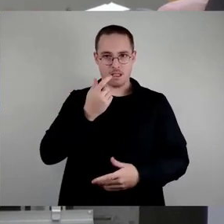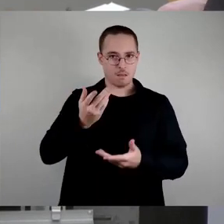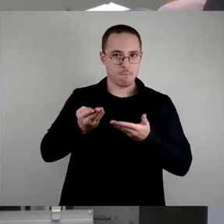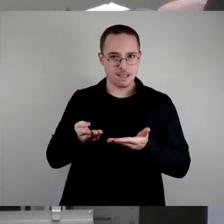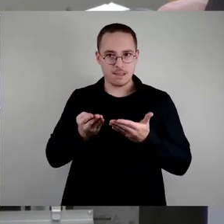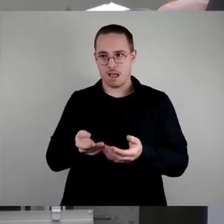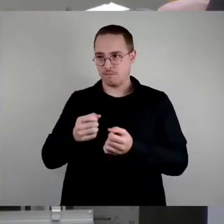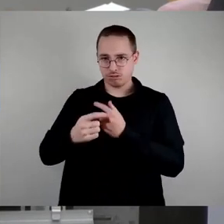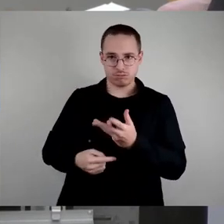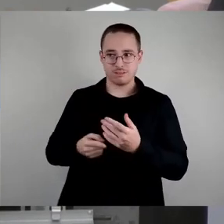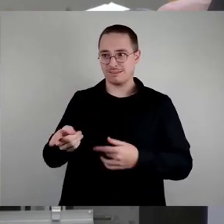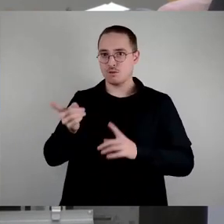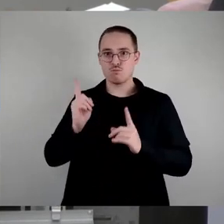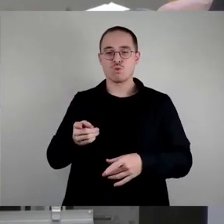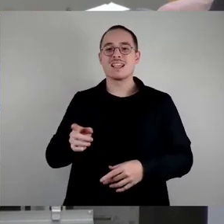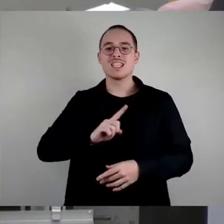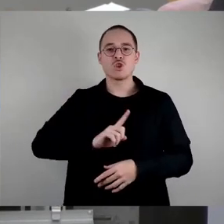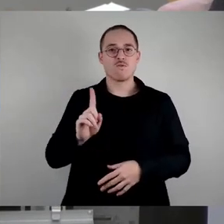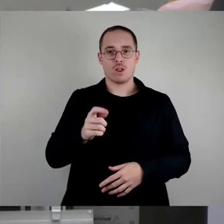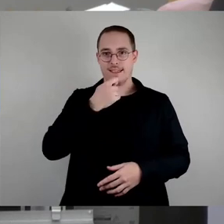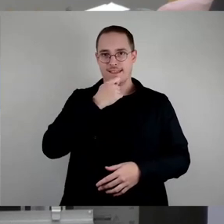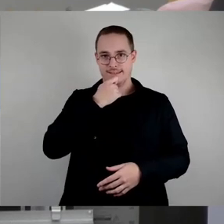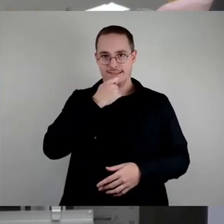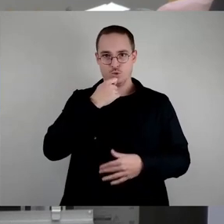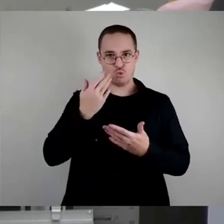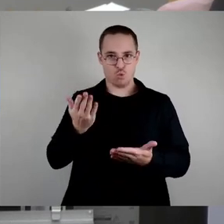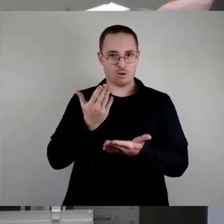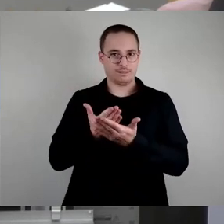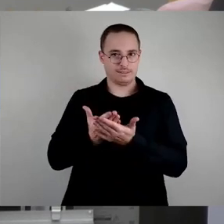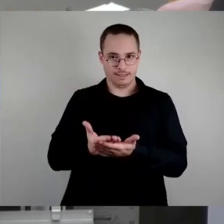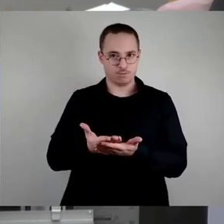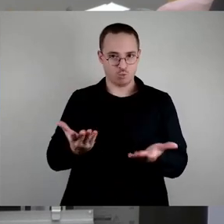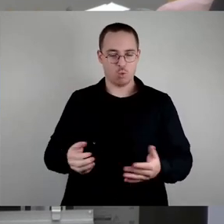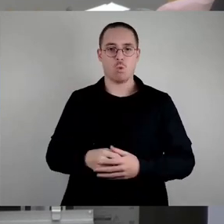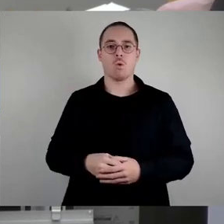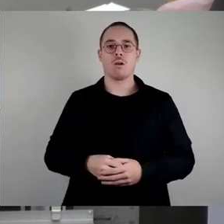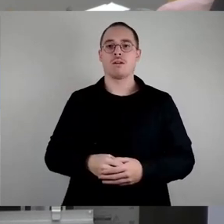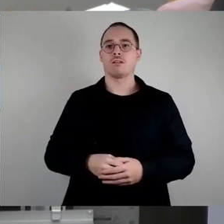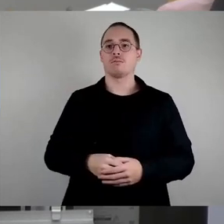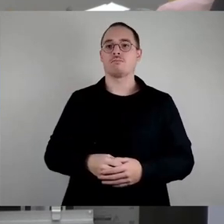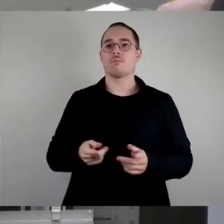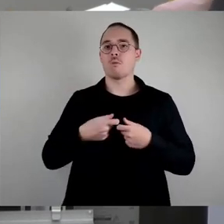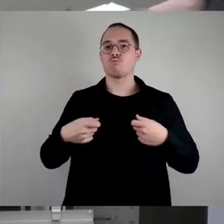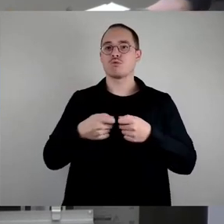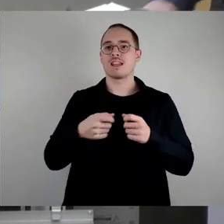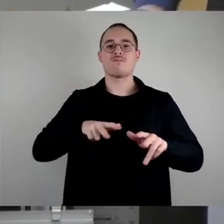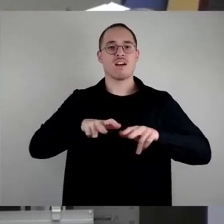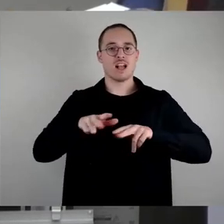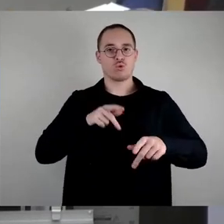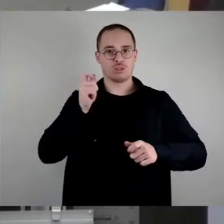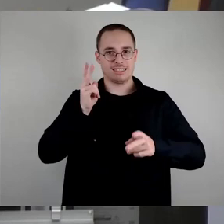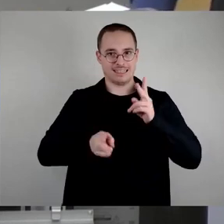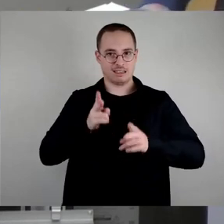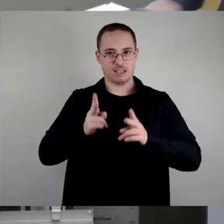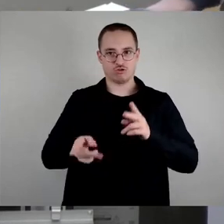sind. Und damit hat das Bundesverwaltungsgericht, ich denke, schlüssig einen örtlichen Bezug angenommen. So, jetzt wird es gesagt, das Ganze geht jetzt zum